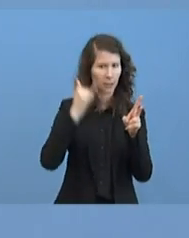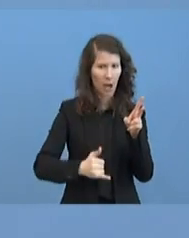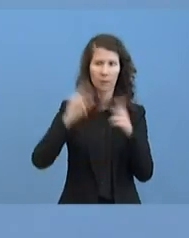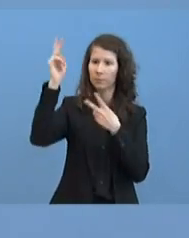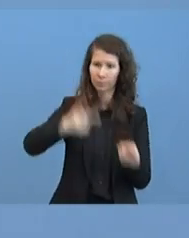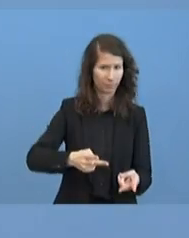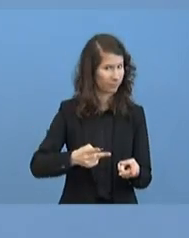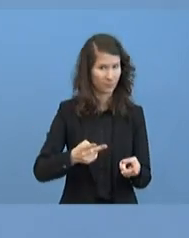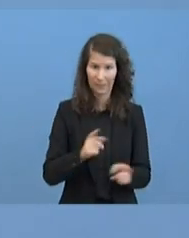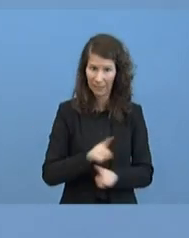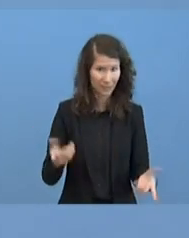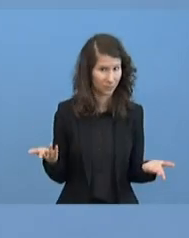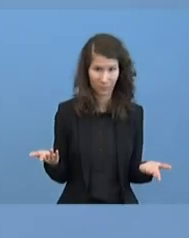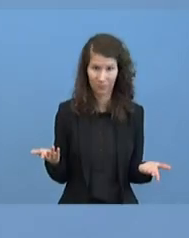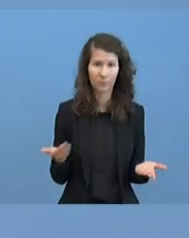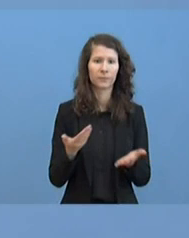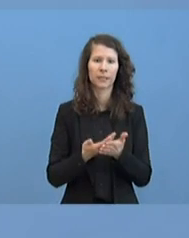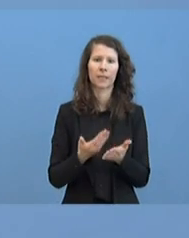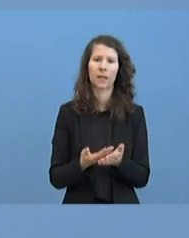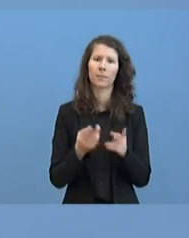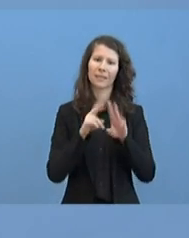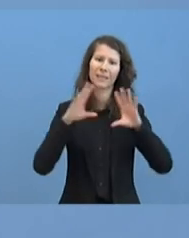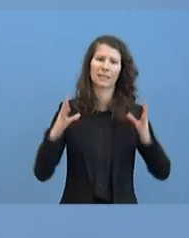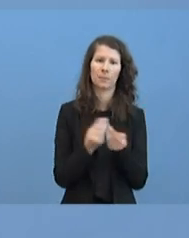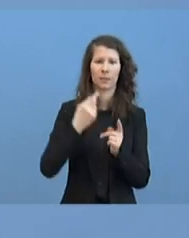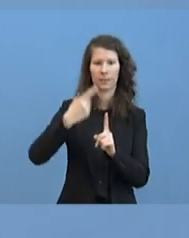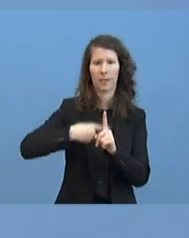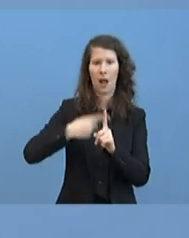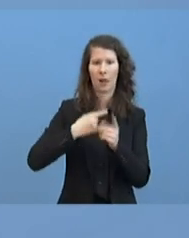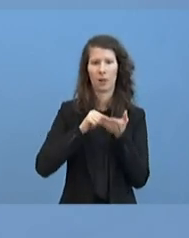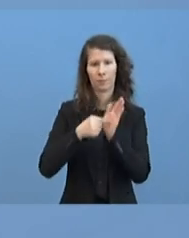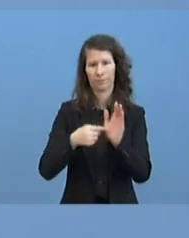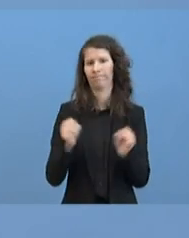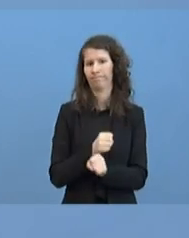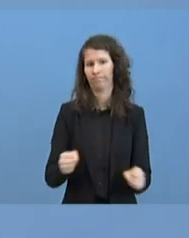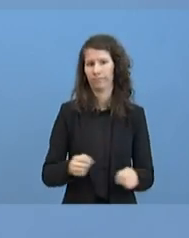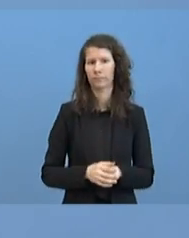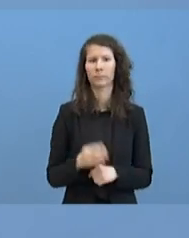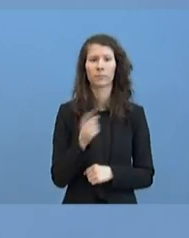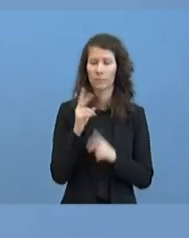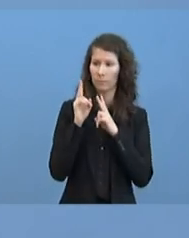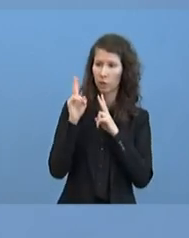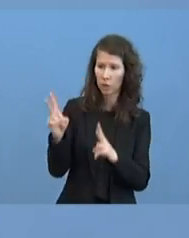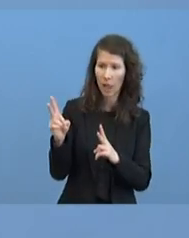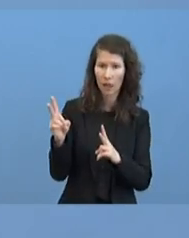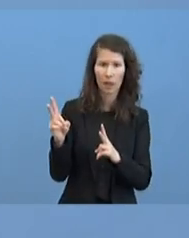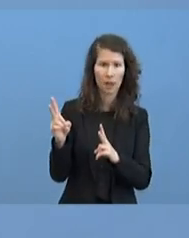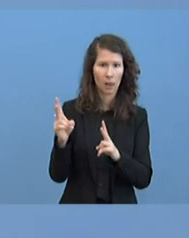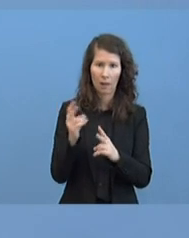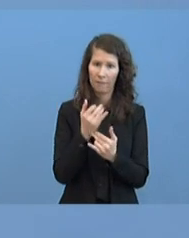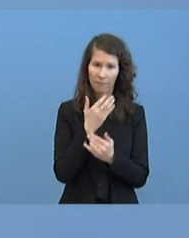können wir jetzt keine Gesamtzahl in diesem Sinne nennen. Wir bestellen, was wir tatsächlich möglich machen können